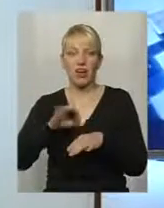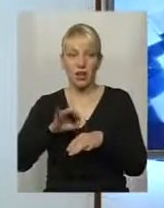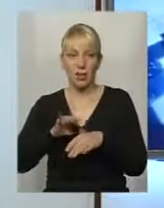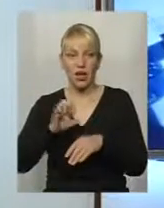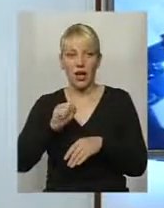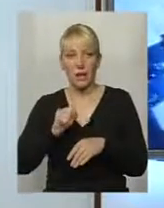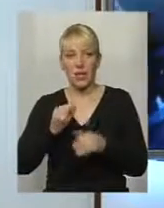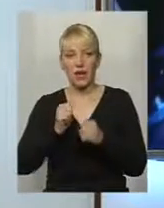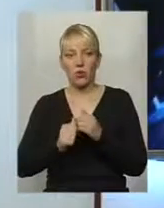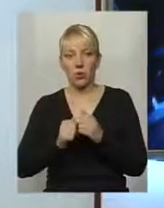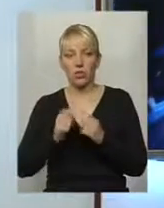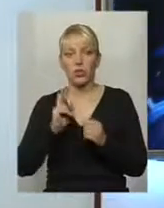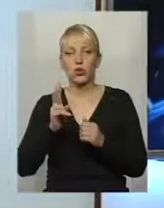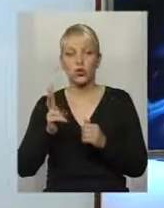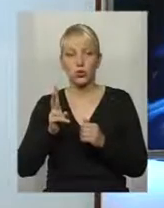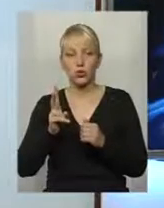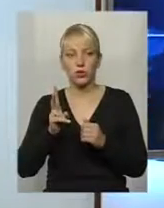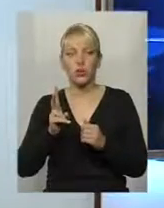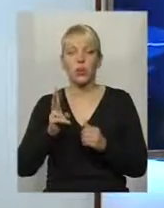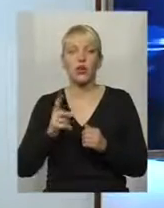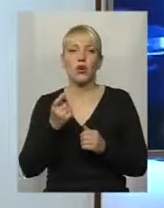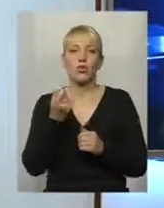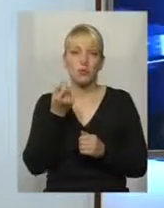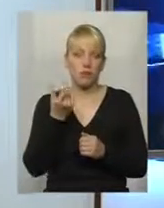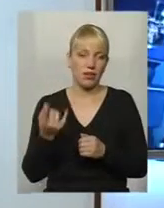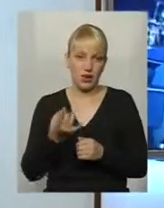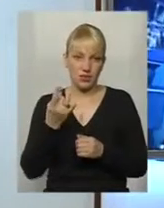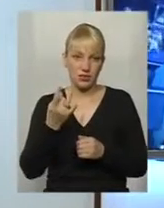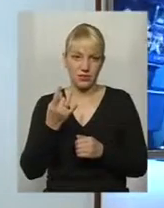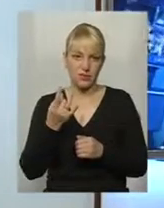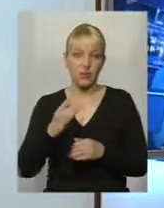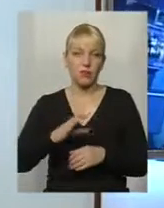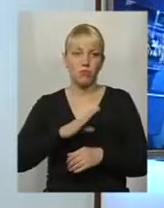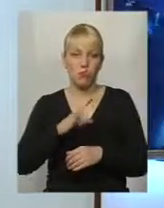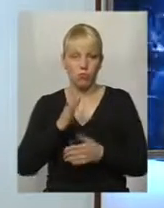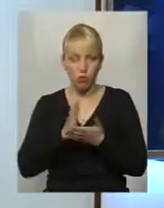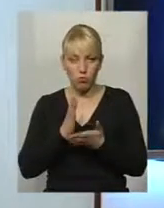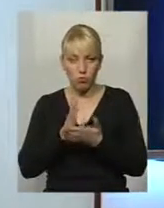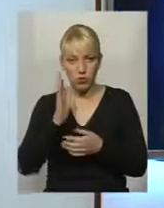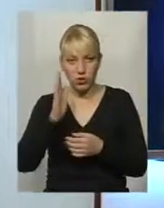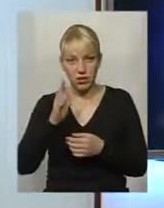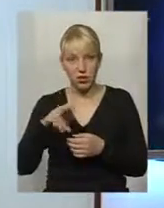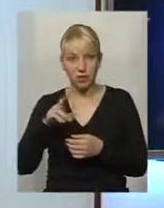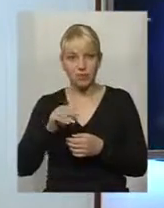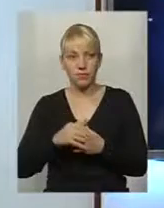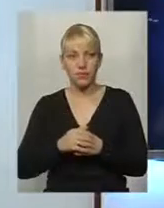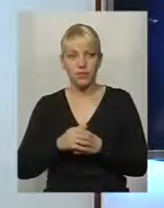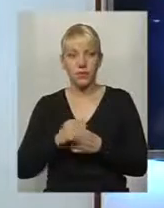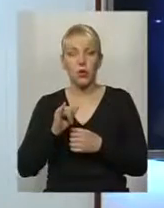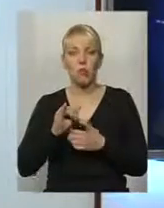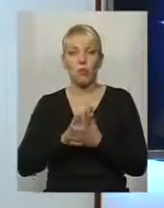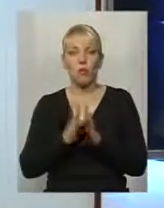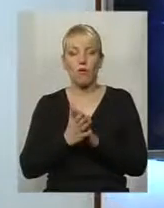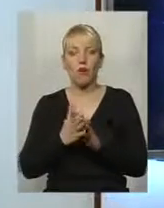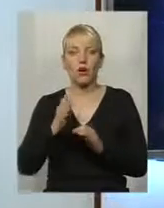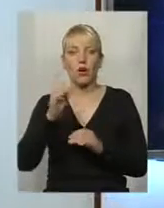А кожен, хто хоча б раз побуде в умовах